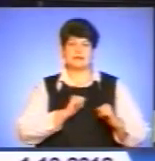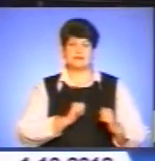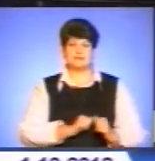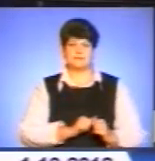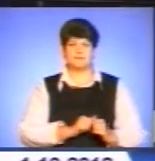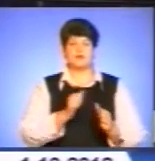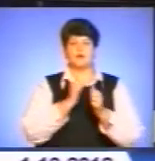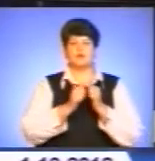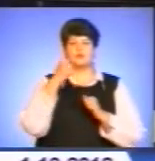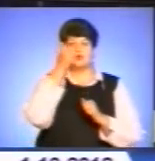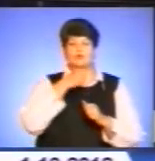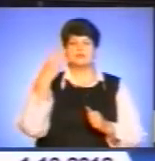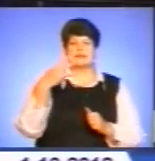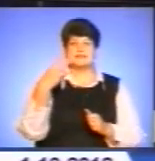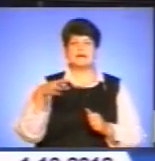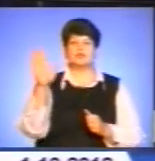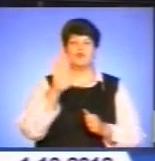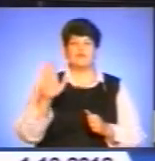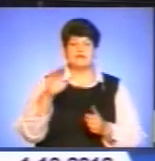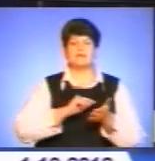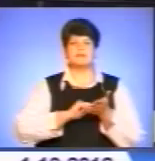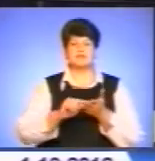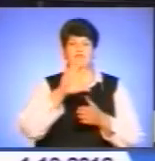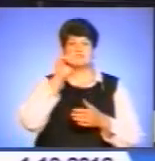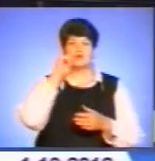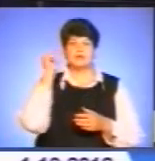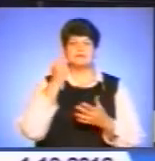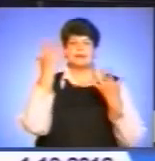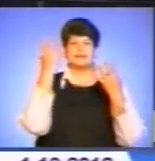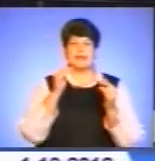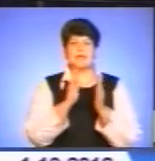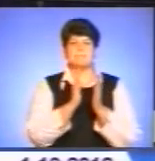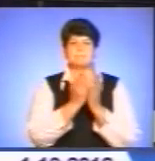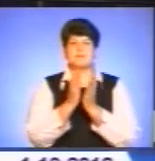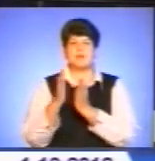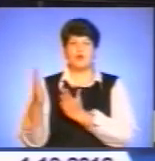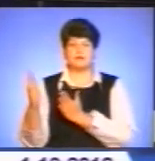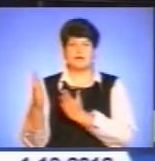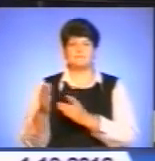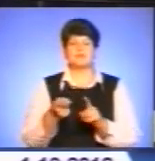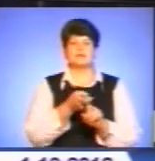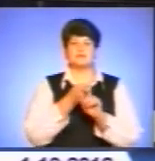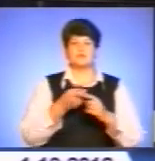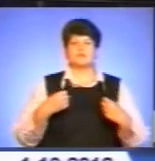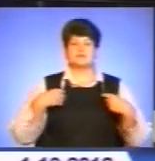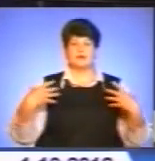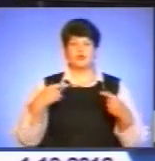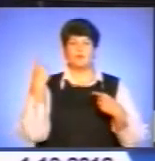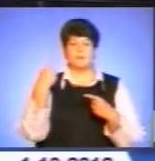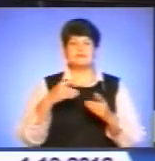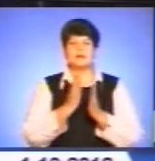Щорічно 30 вересня відзначають всеукраїнський День бібліотек. З нагоди свята обласна бібліотека для дітей